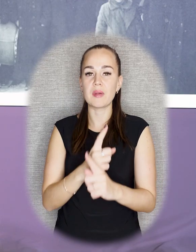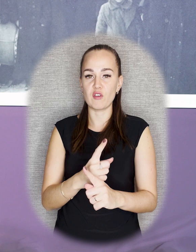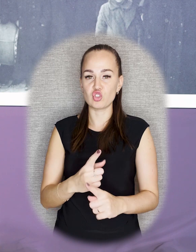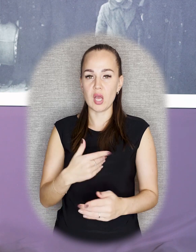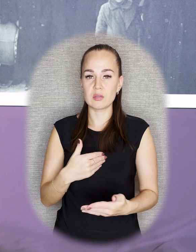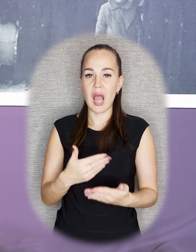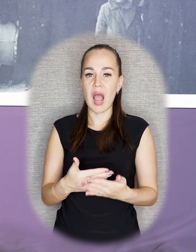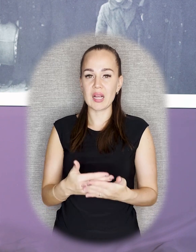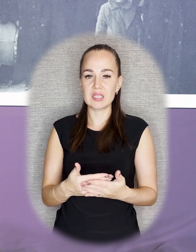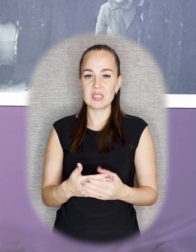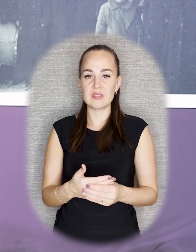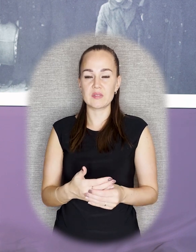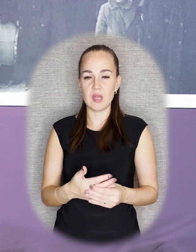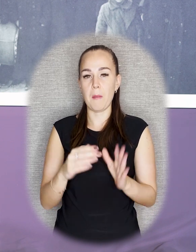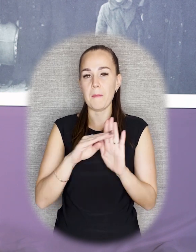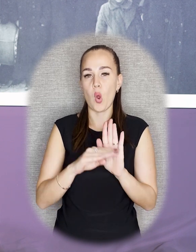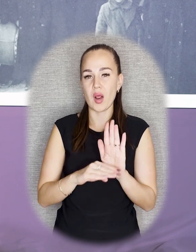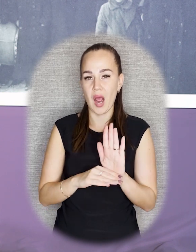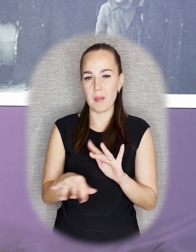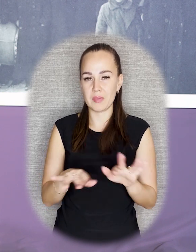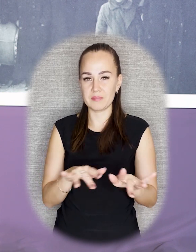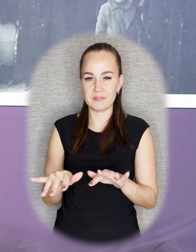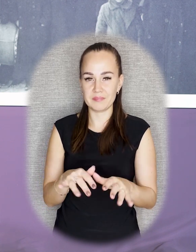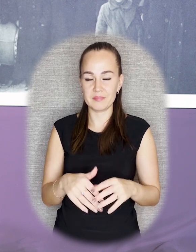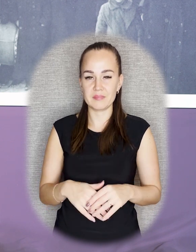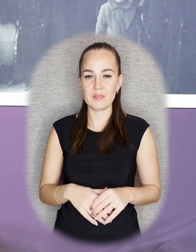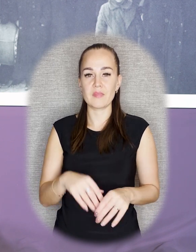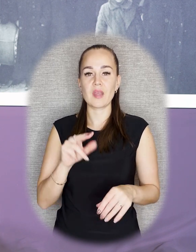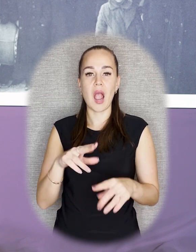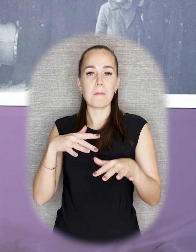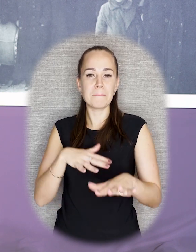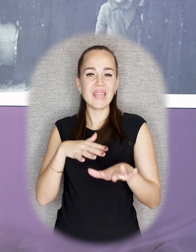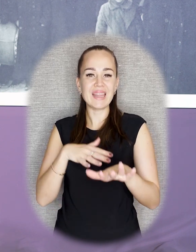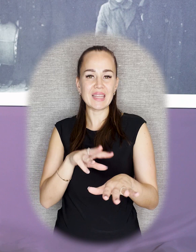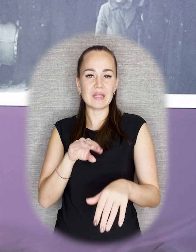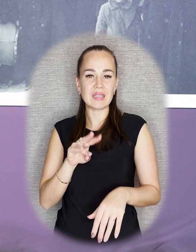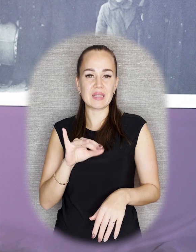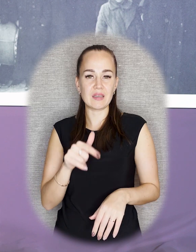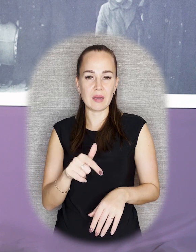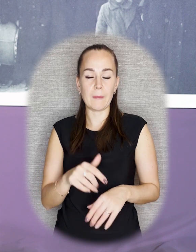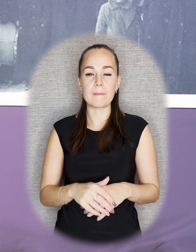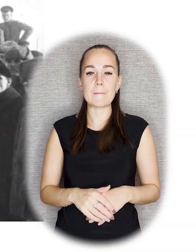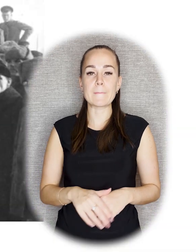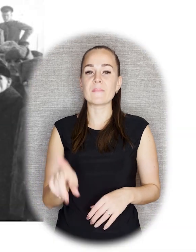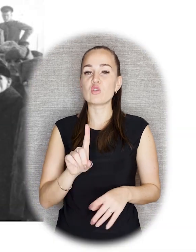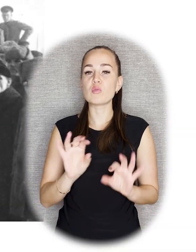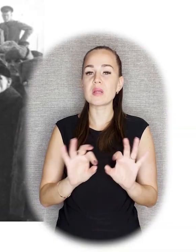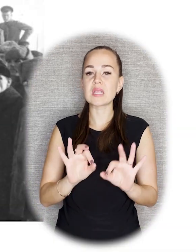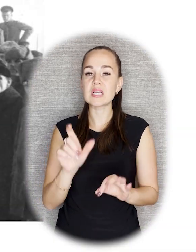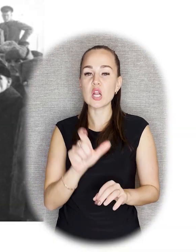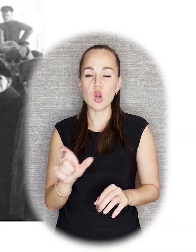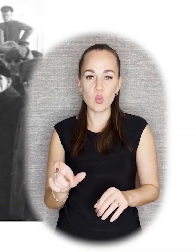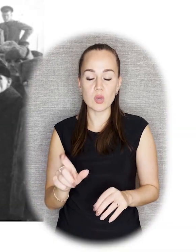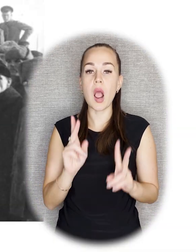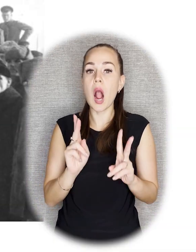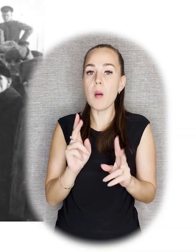сопроводительной программой. Проходит в форме митинга. Но для того, чтобы рассказать людям о том, кому